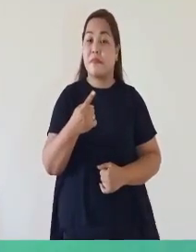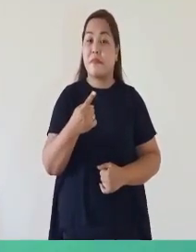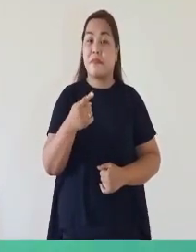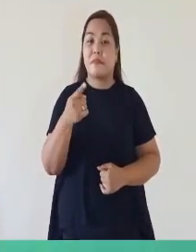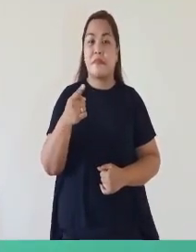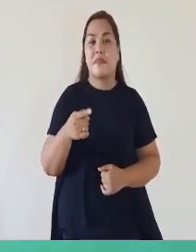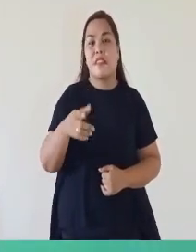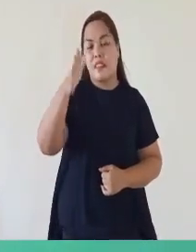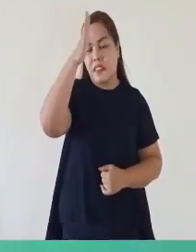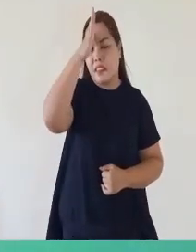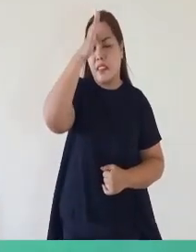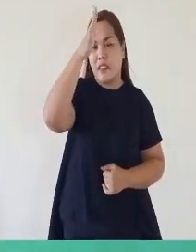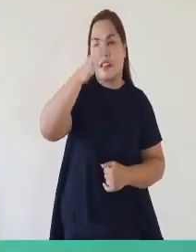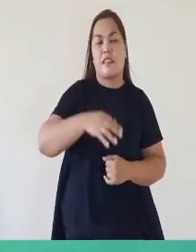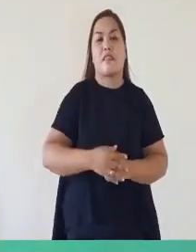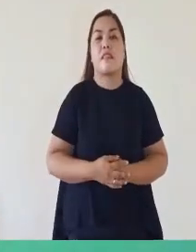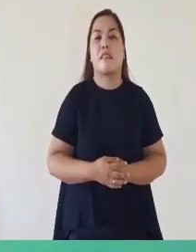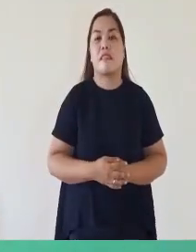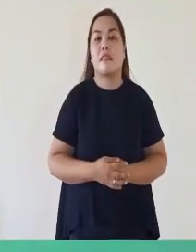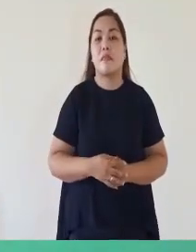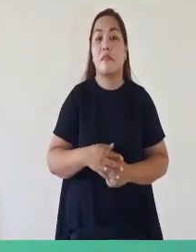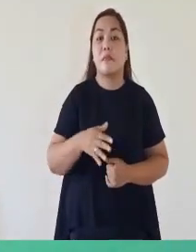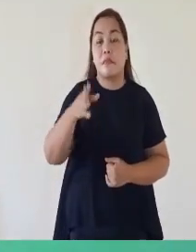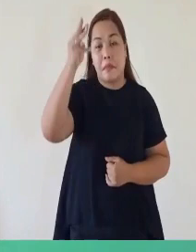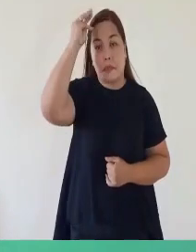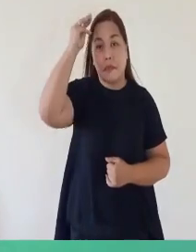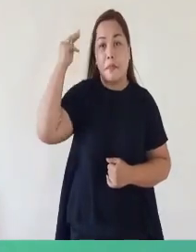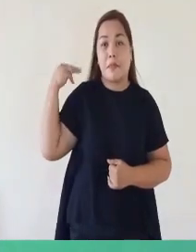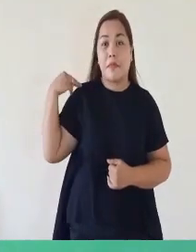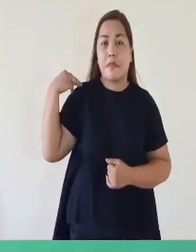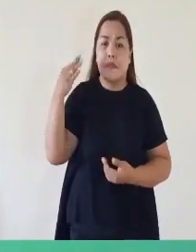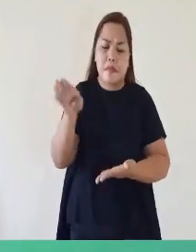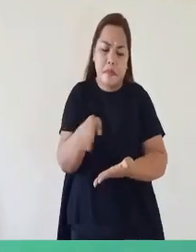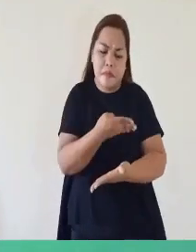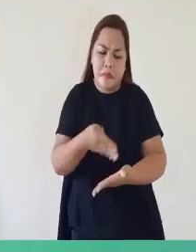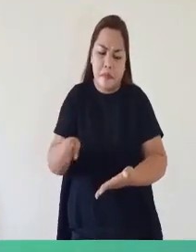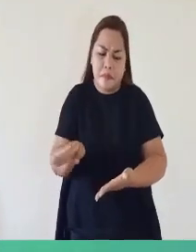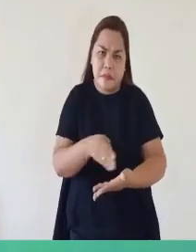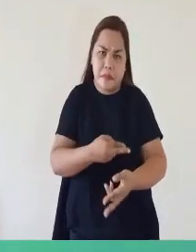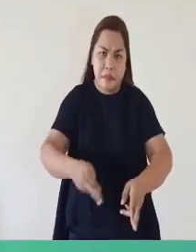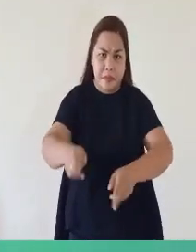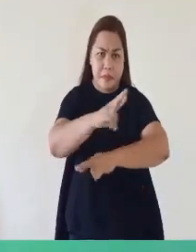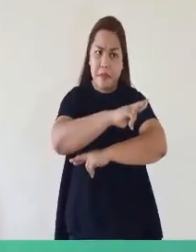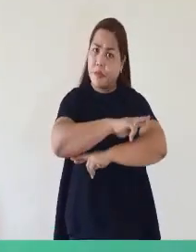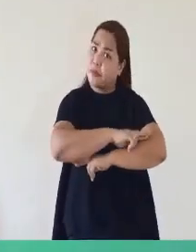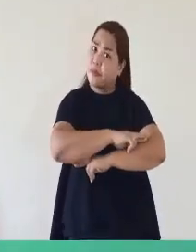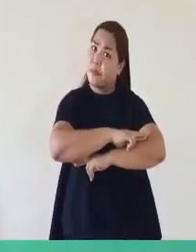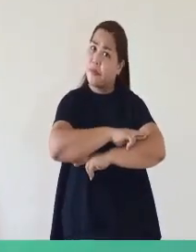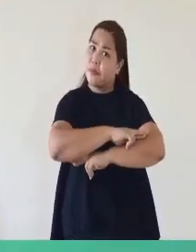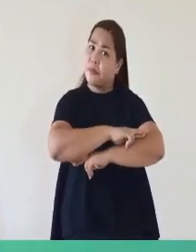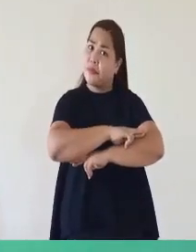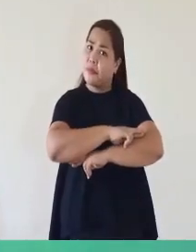Kay Ama Maya Nagwalis ka na ba Sa sala?